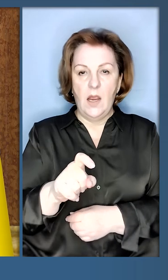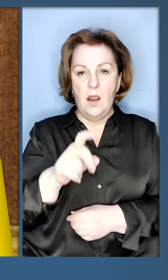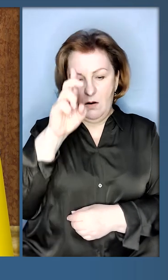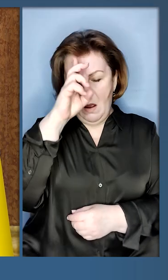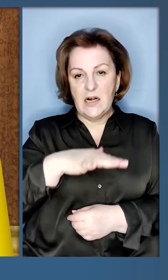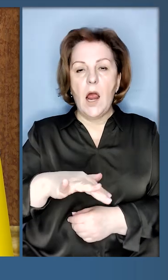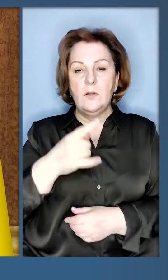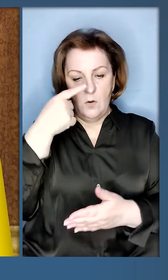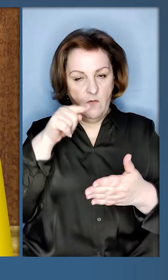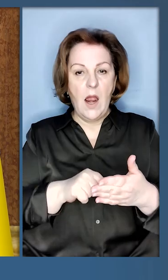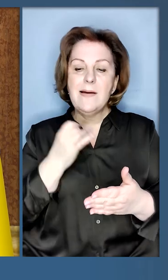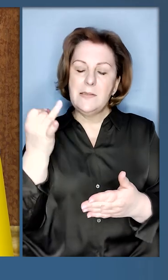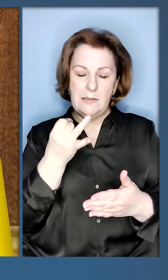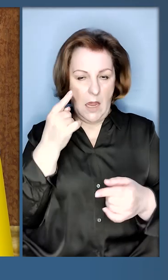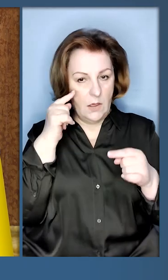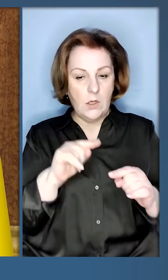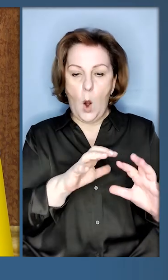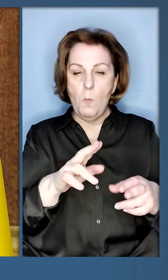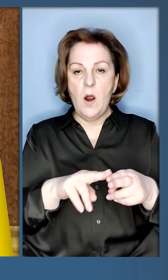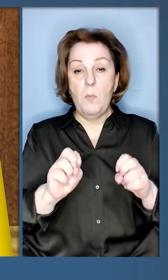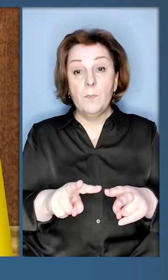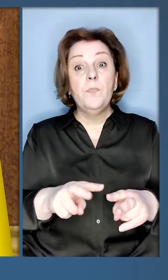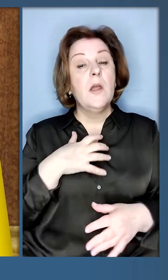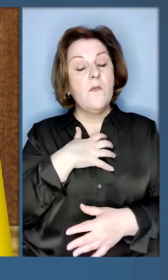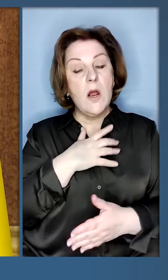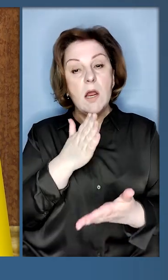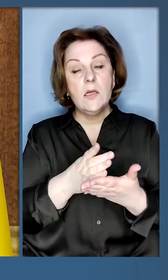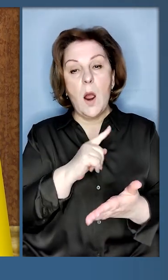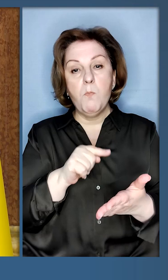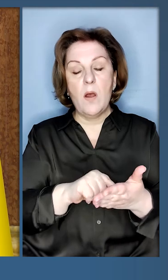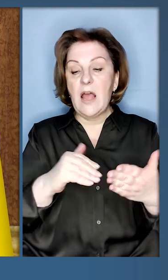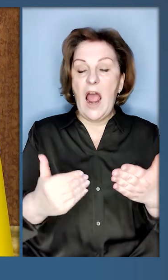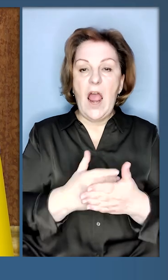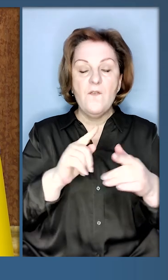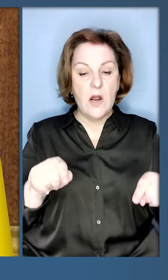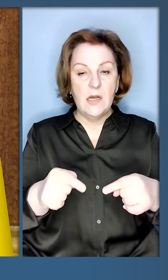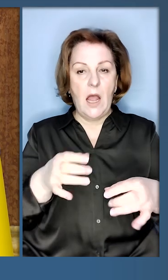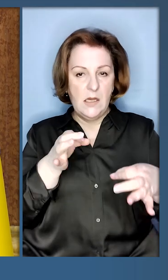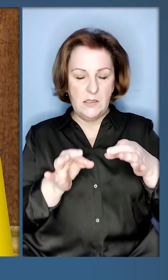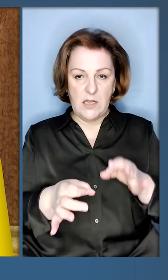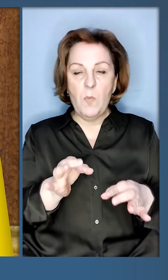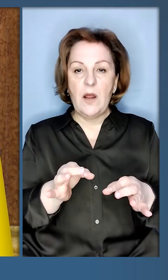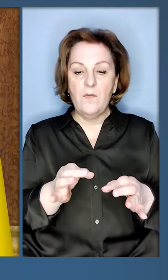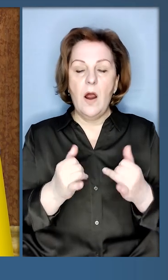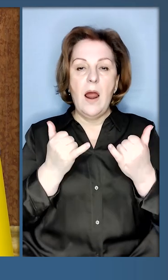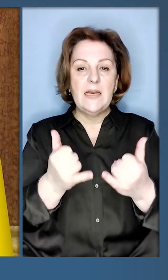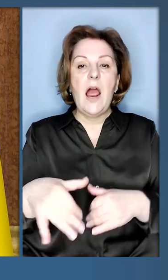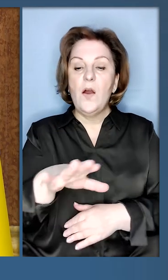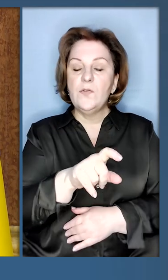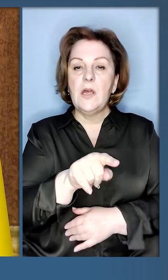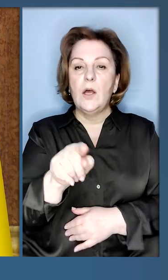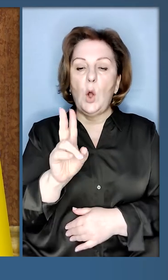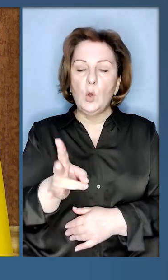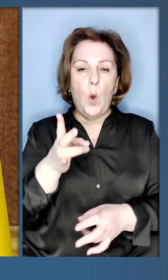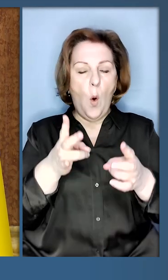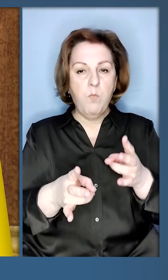зацікавлені в міжнародній безпеці. Вкрай важливим є питання відновлення справедливості. І для усіх тих, хто